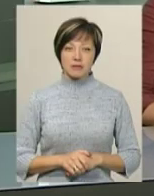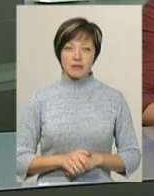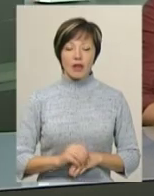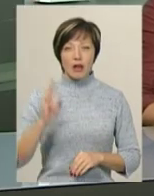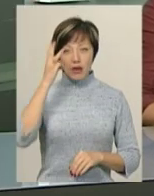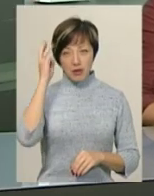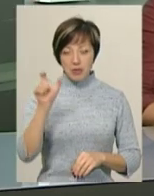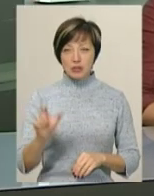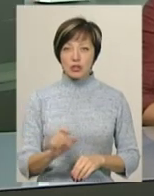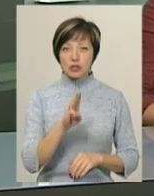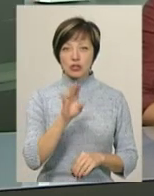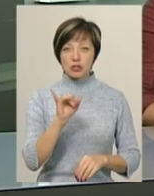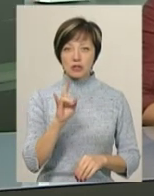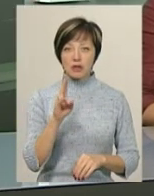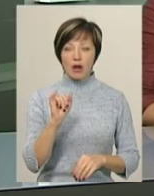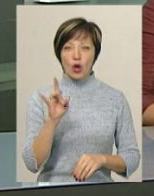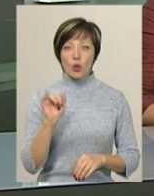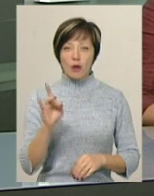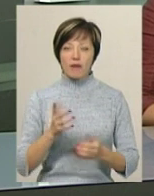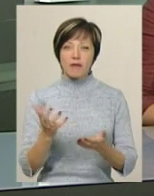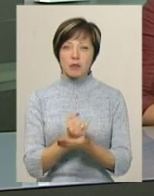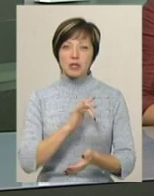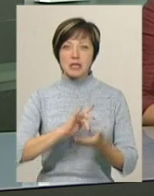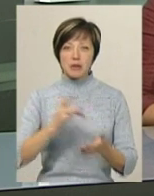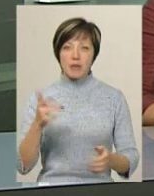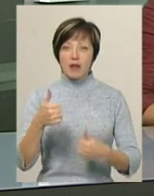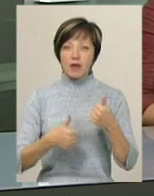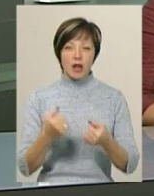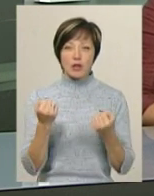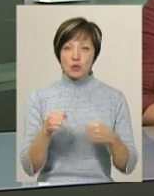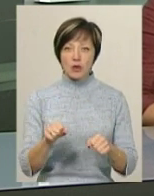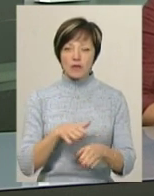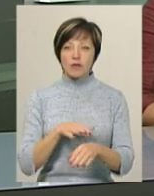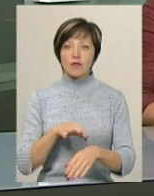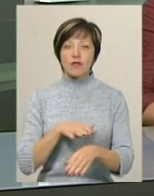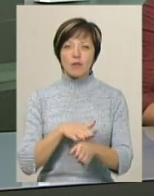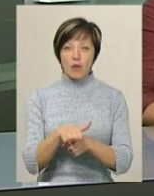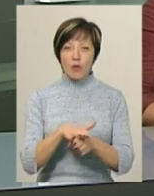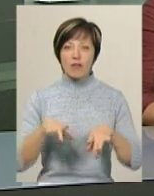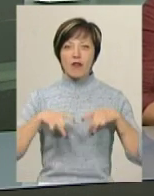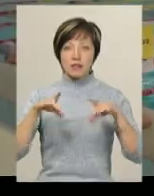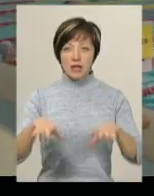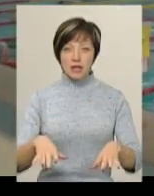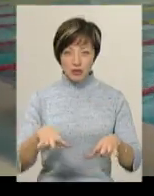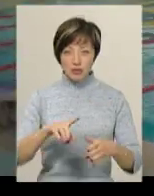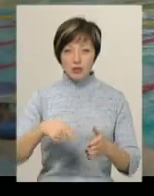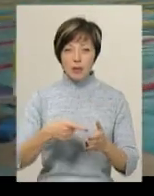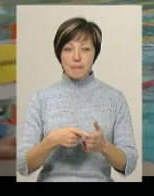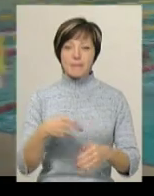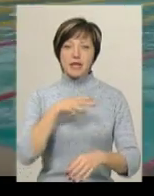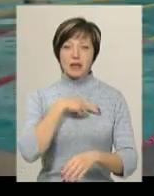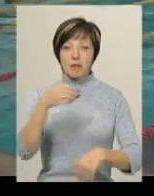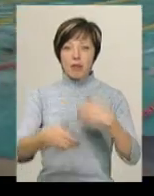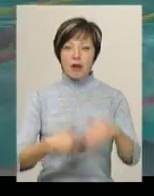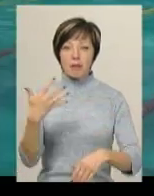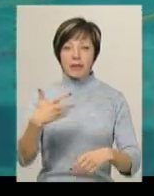Хмельничанин Віктор Шенкарук виборов срібло в іграх нескорених, які відбуваються в Астралійському Сіднеї. Спортсмен став призером у плаванні на